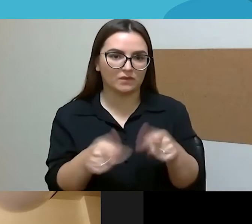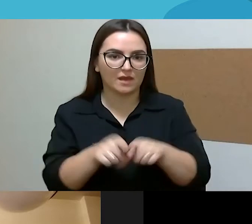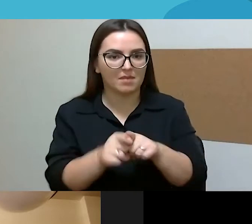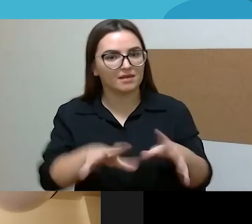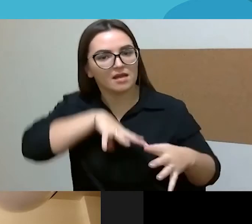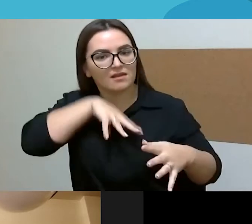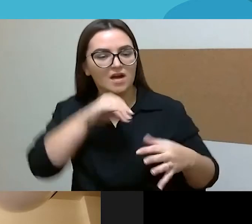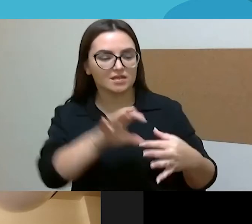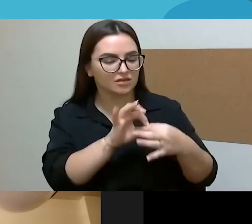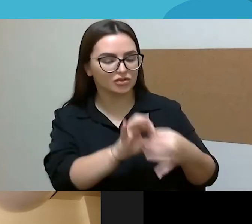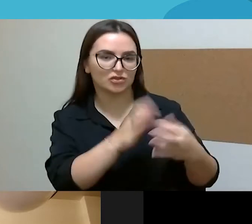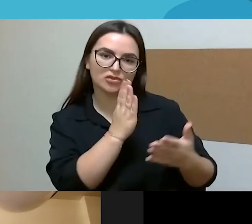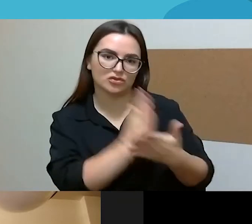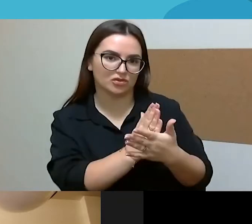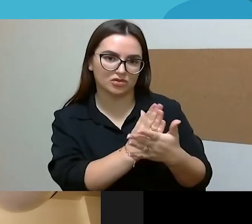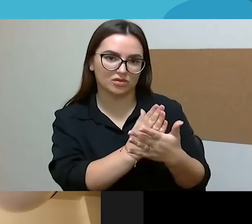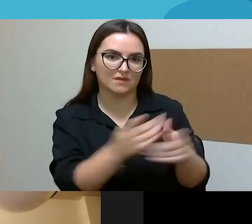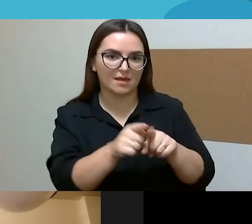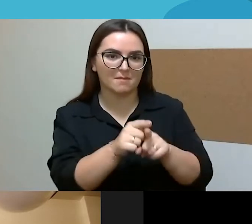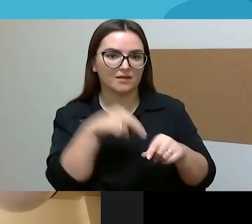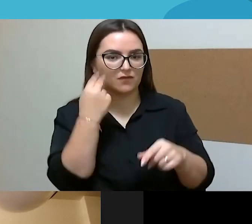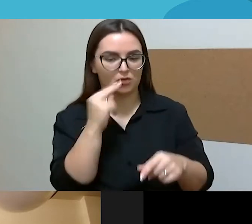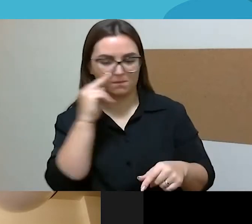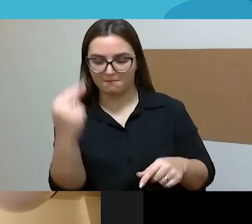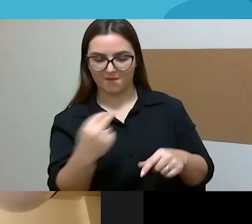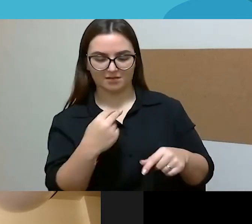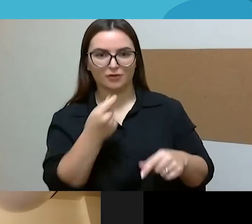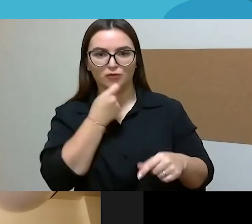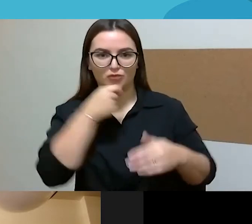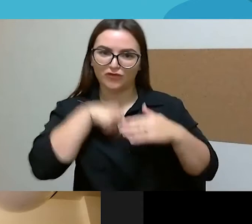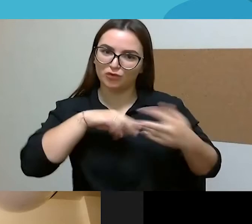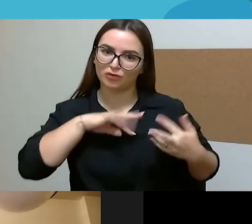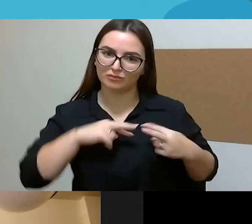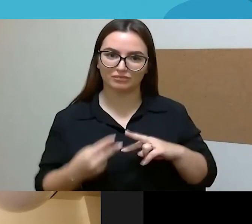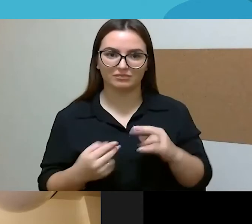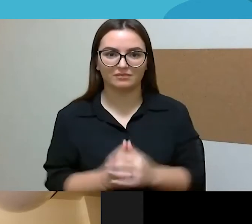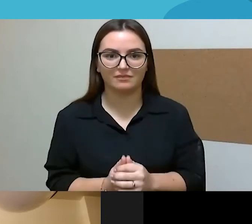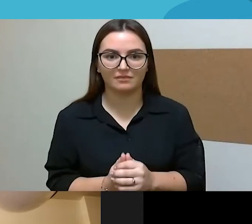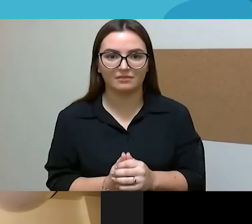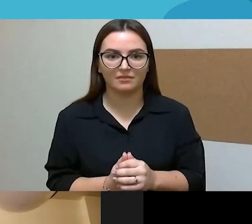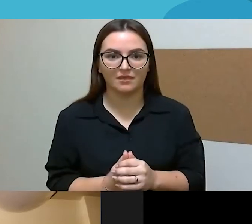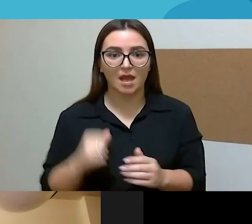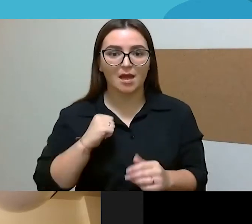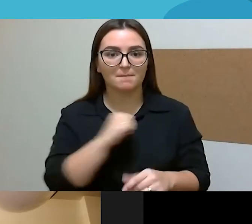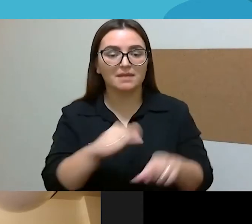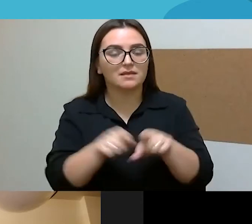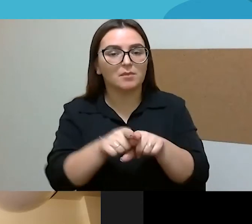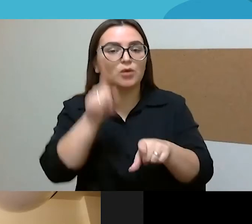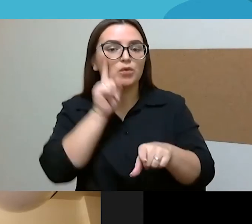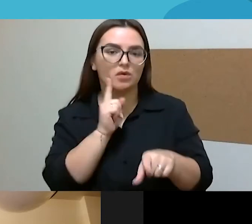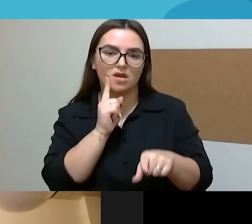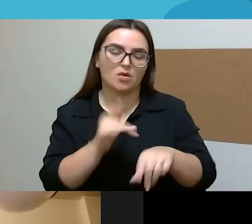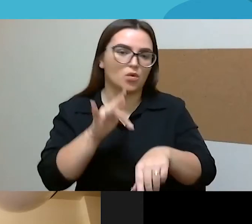matai saiki tokį. Tai man tas jausmas, mane jis atviršiai traukia, aš labai noriu jį pajūs pats.